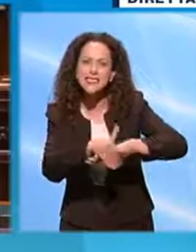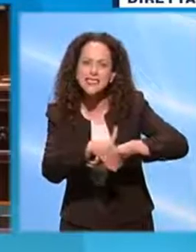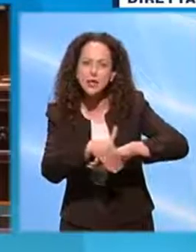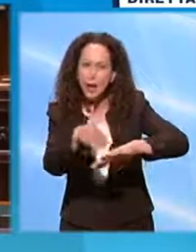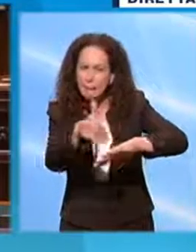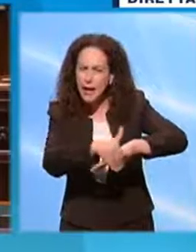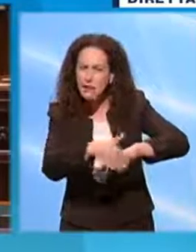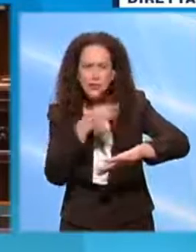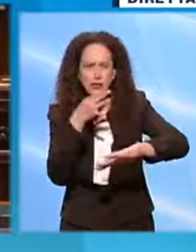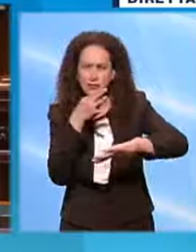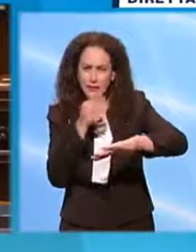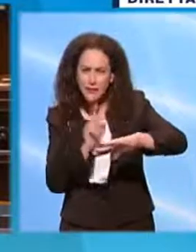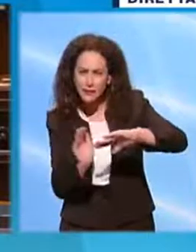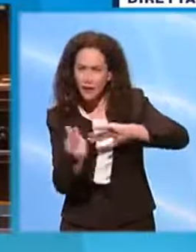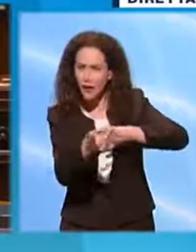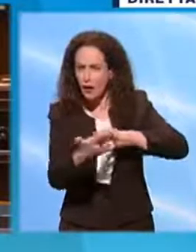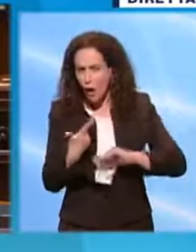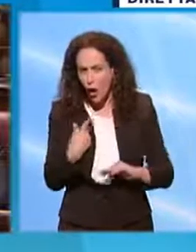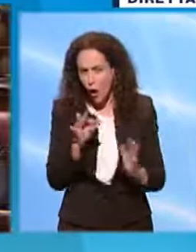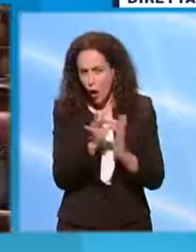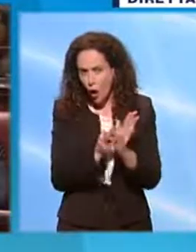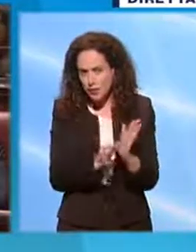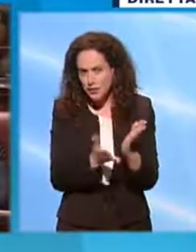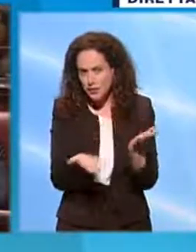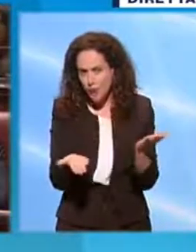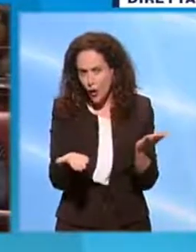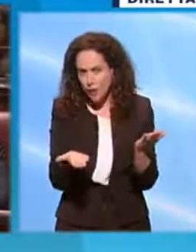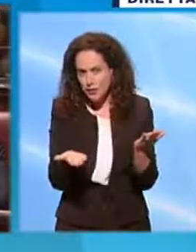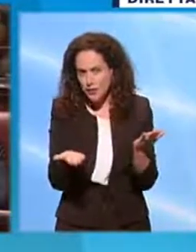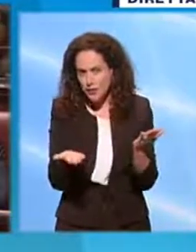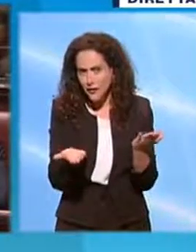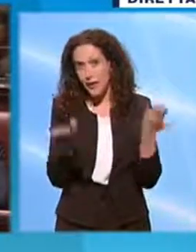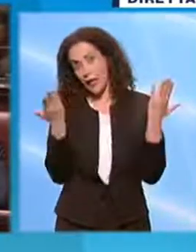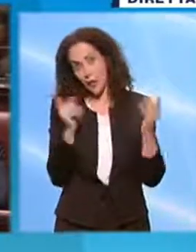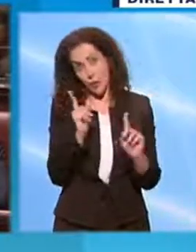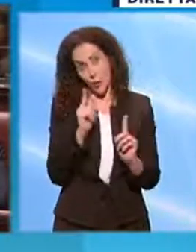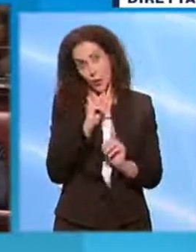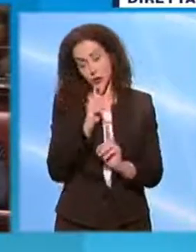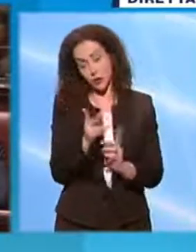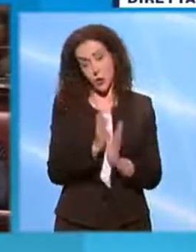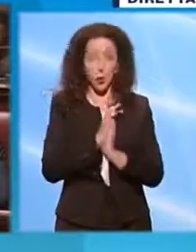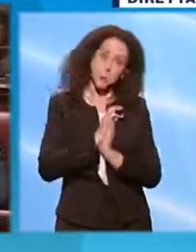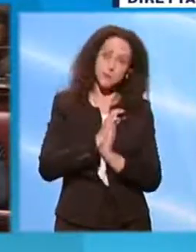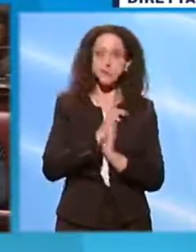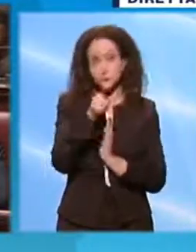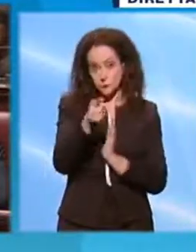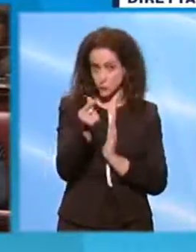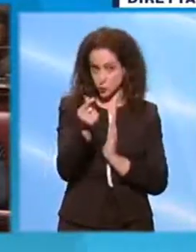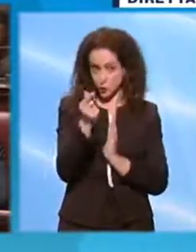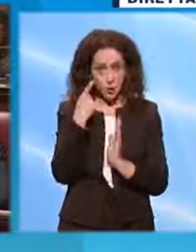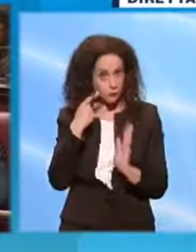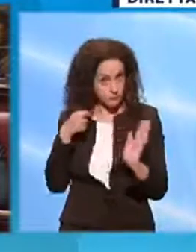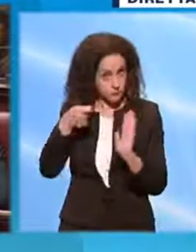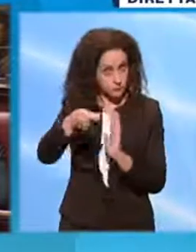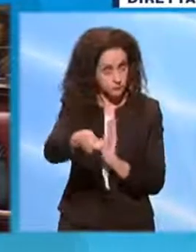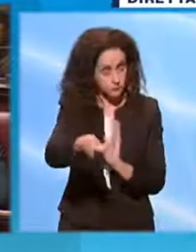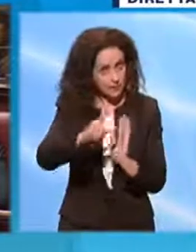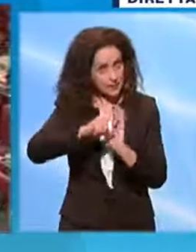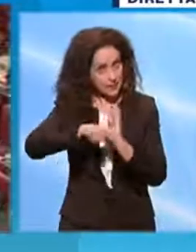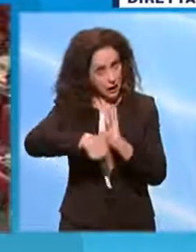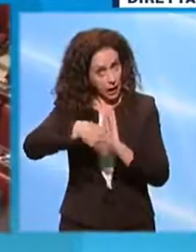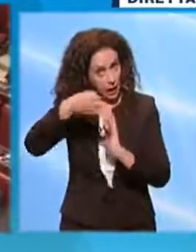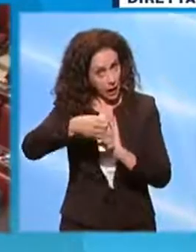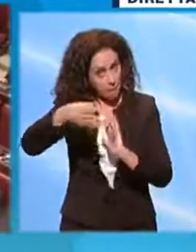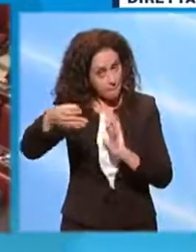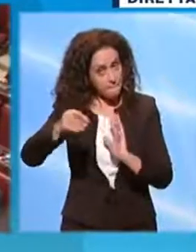condizioni e infatti ce l'ha anche questo. Perché che ti dicono? Ti dicono che se tu i soldi non li restituisci nei tempi e nei modi